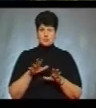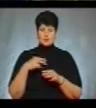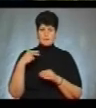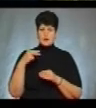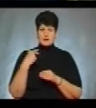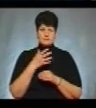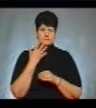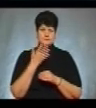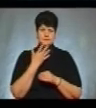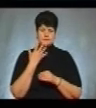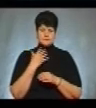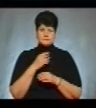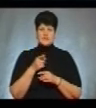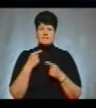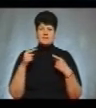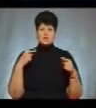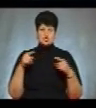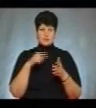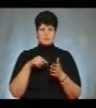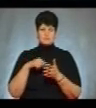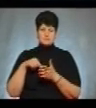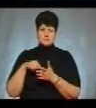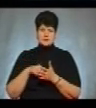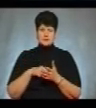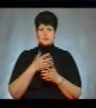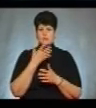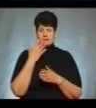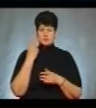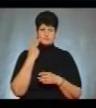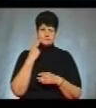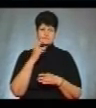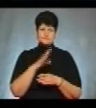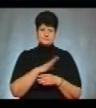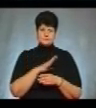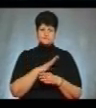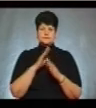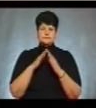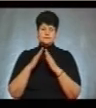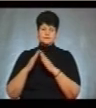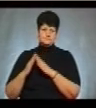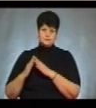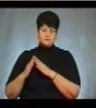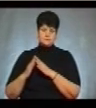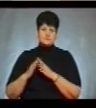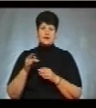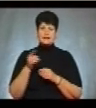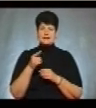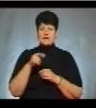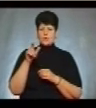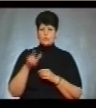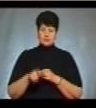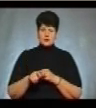теплопостачання, як в інших місцях, тут у тепловності постійно подавався до будинків». Тернополянка Тетяна